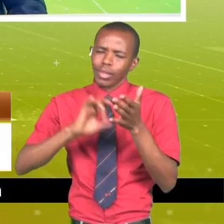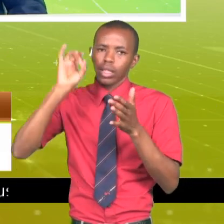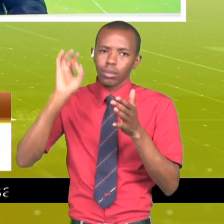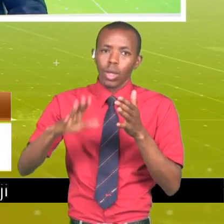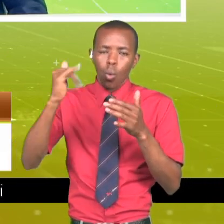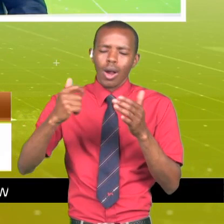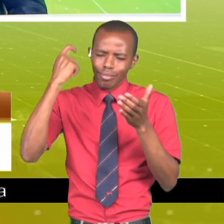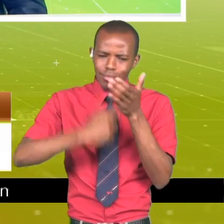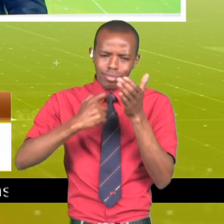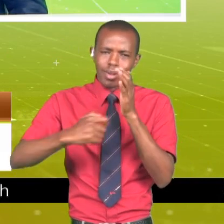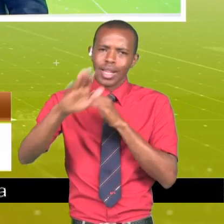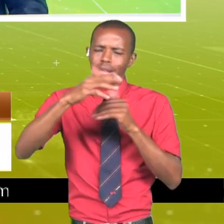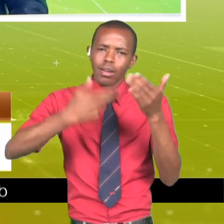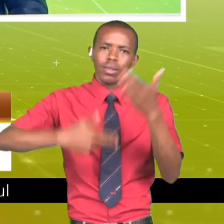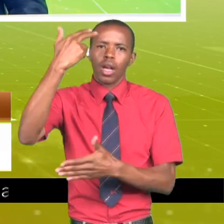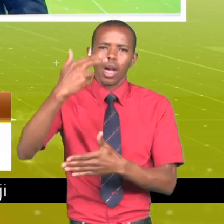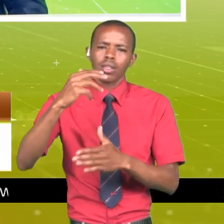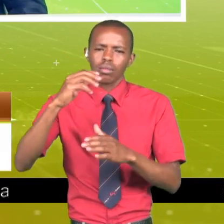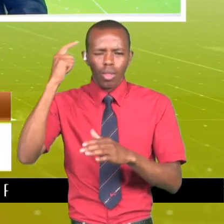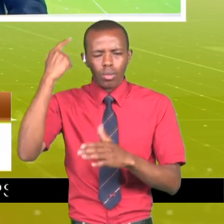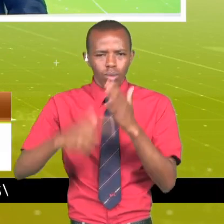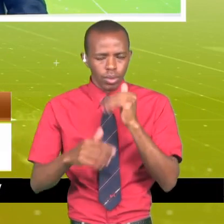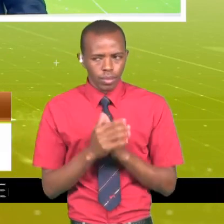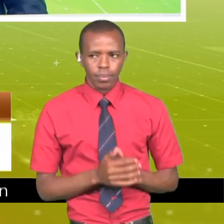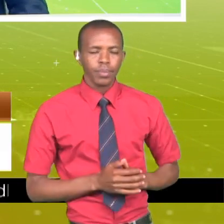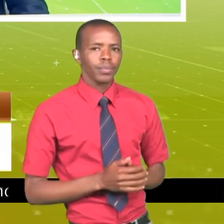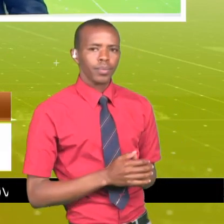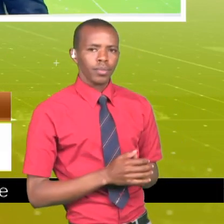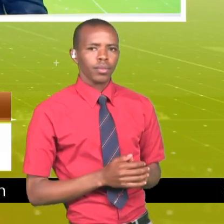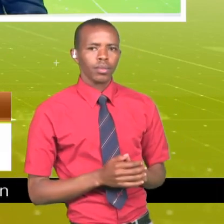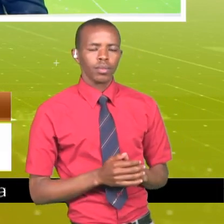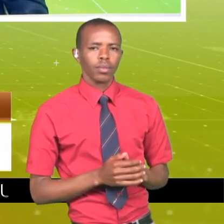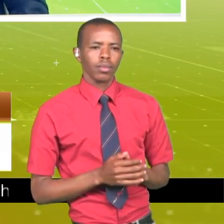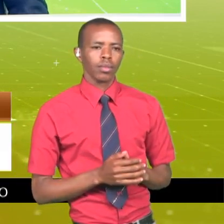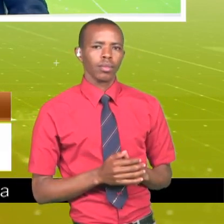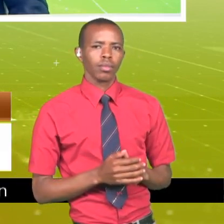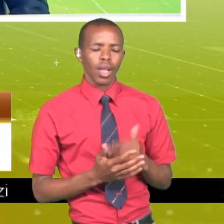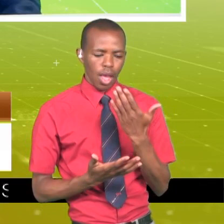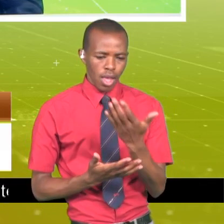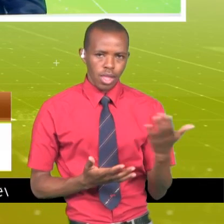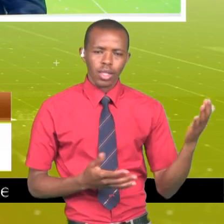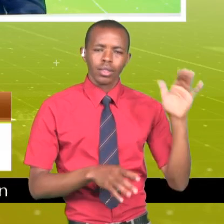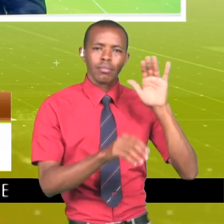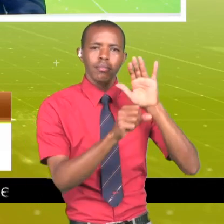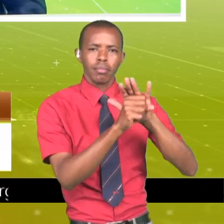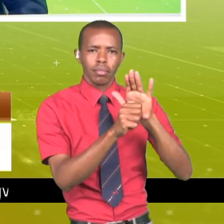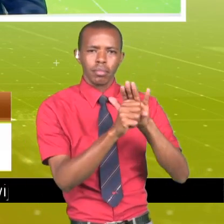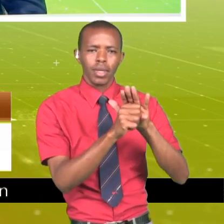ushuru eneo hilo umepanda. Kutazungumzi aje hili. Nathani kuna mambo mengi yale ambayo